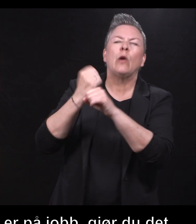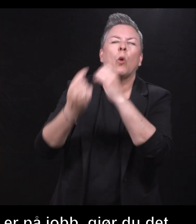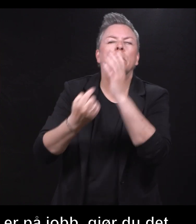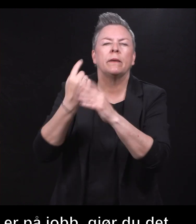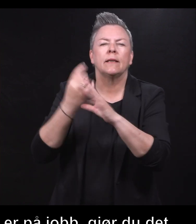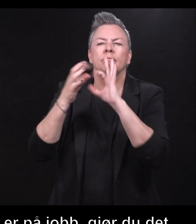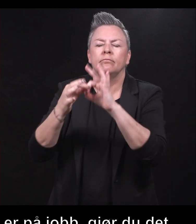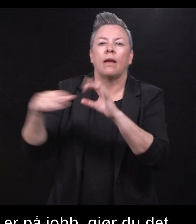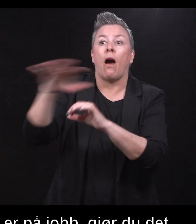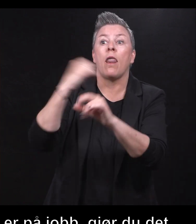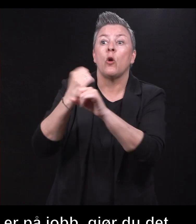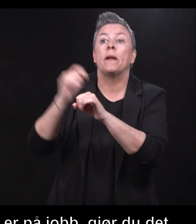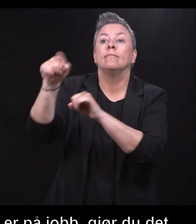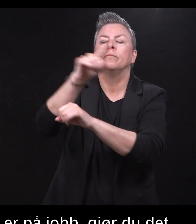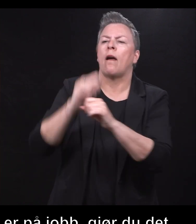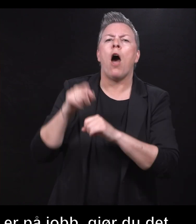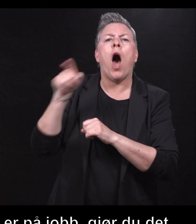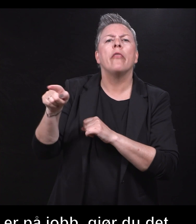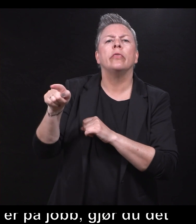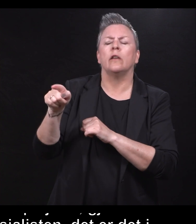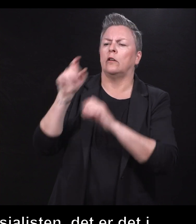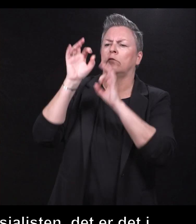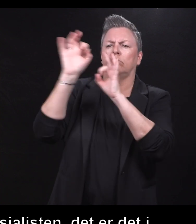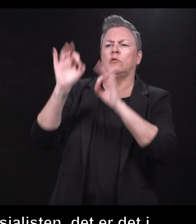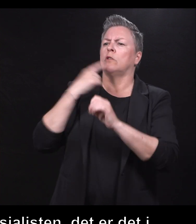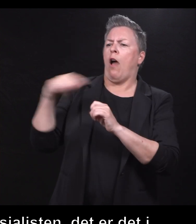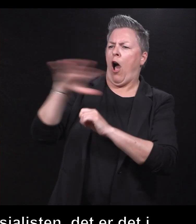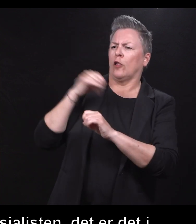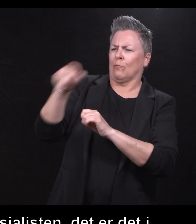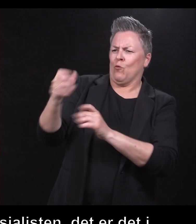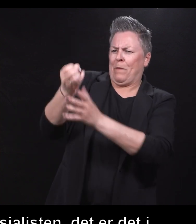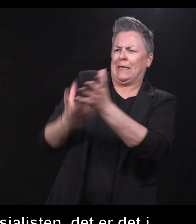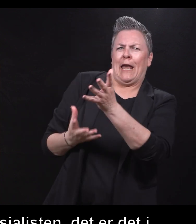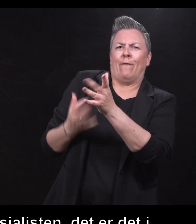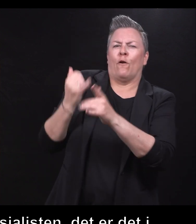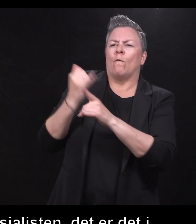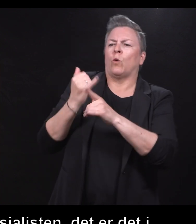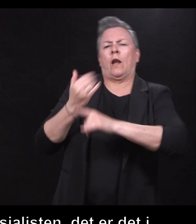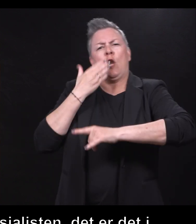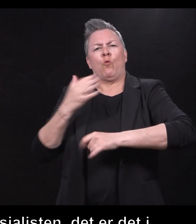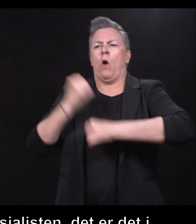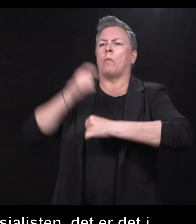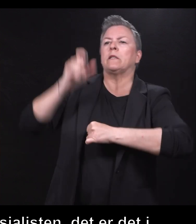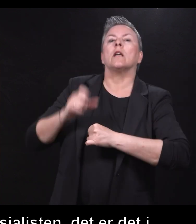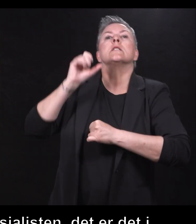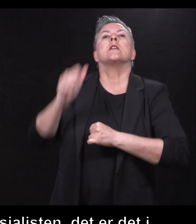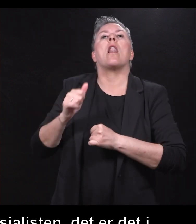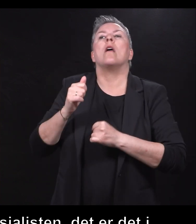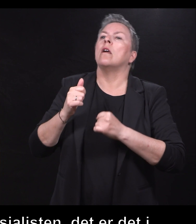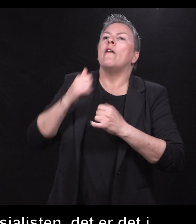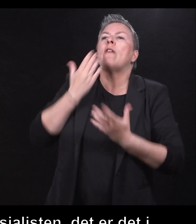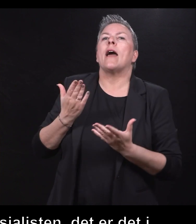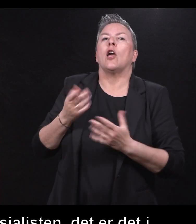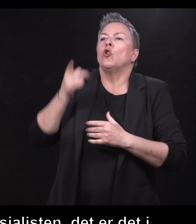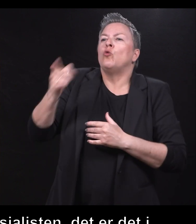jobbene, så var jo han tydelig på at alt det du beskrev som hvordan en god arbeidstaker skal være, du oppfører jo